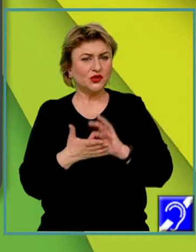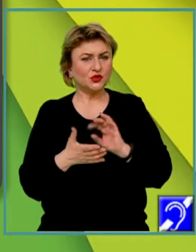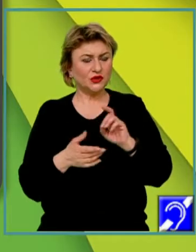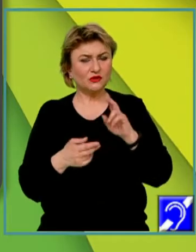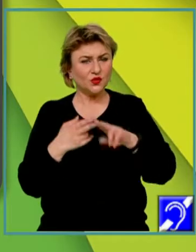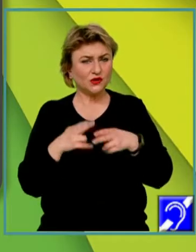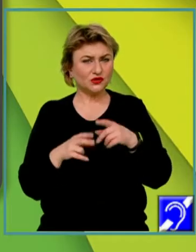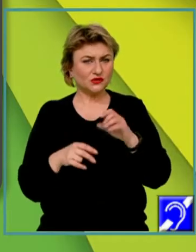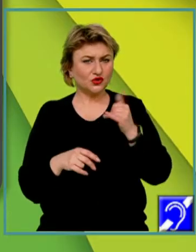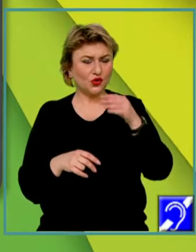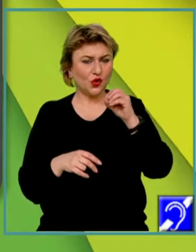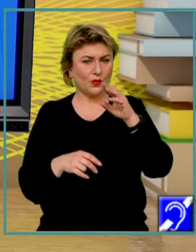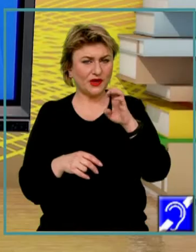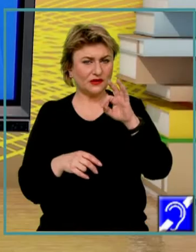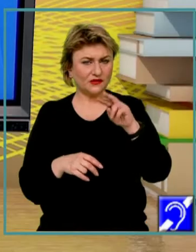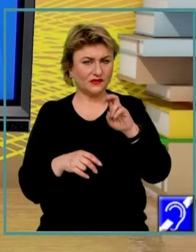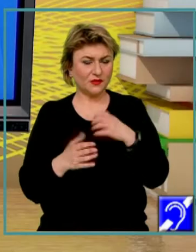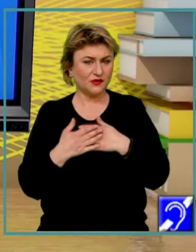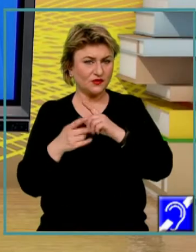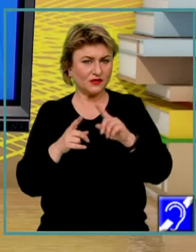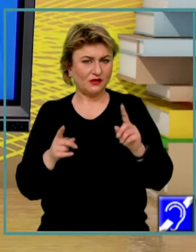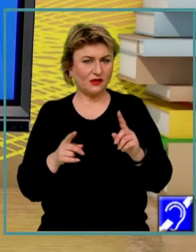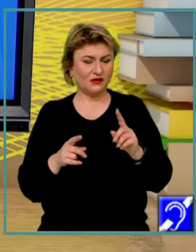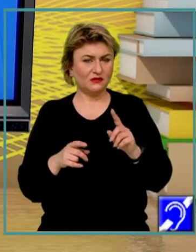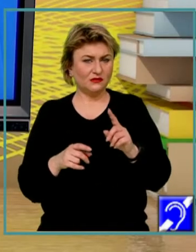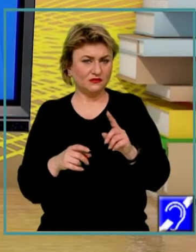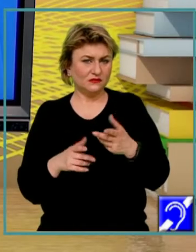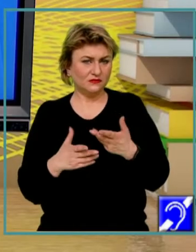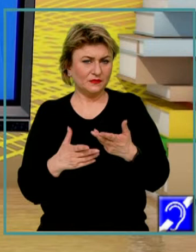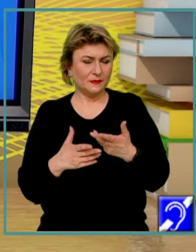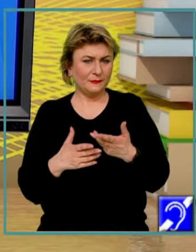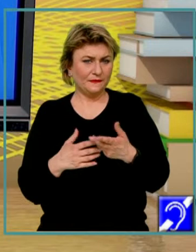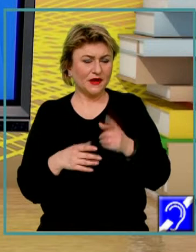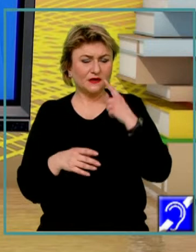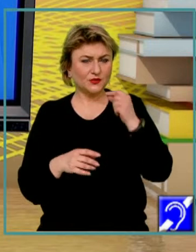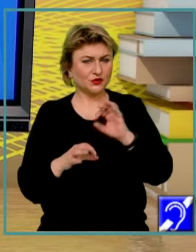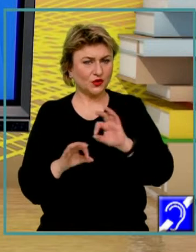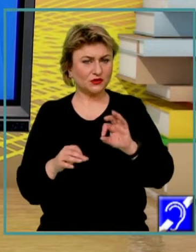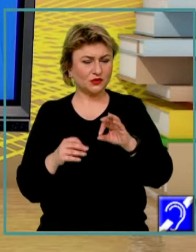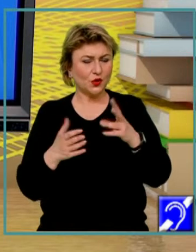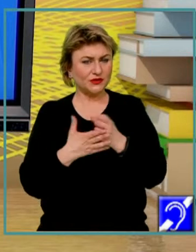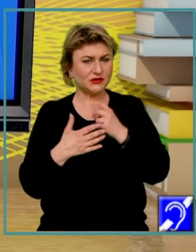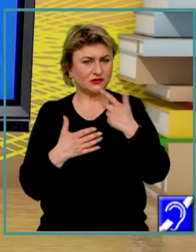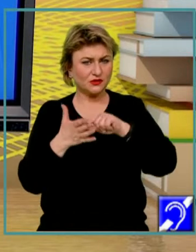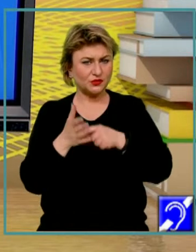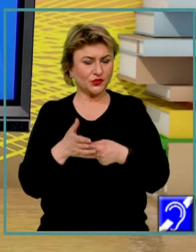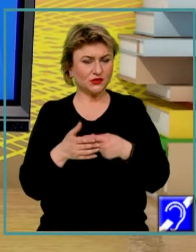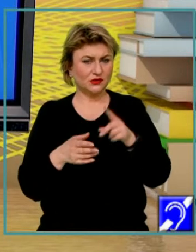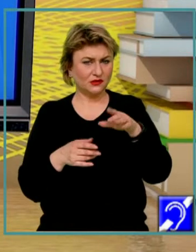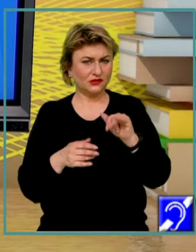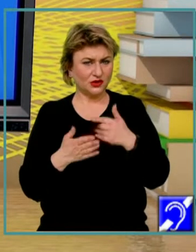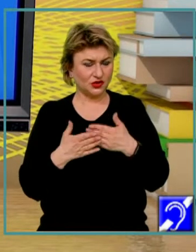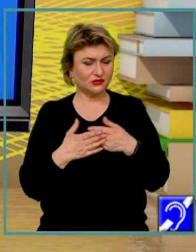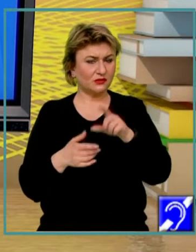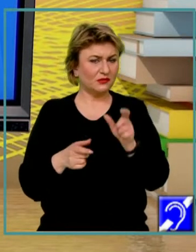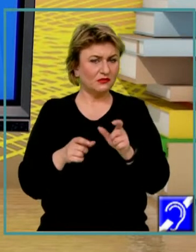realității obiective. Pentru fiecare răspuns corect veți obține 3 puncte. Deci această